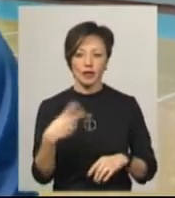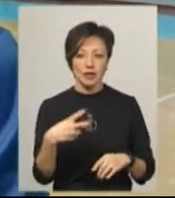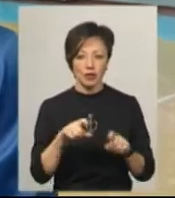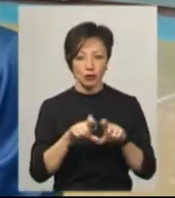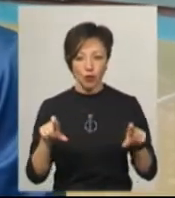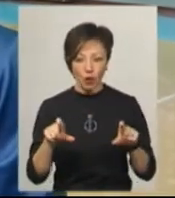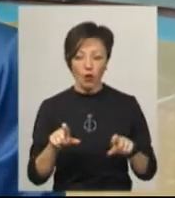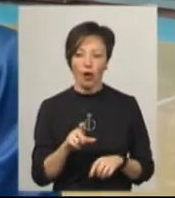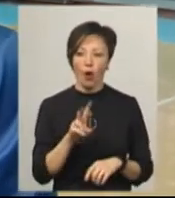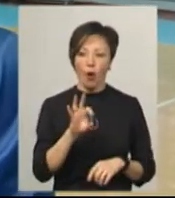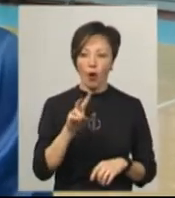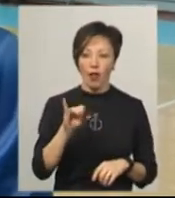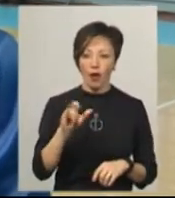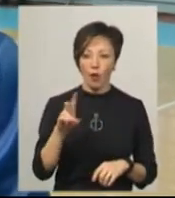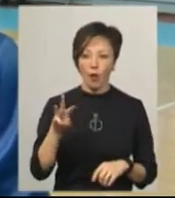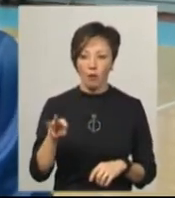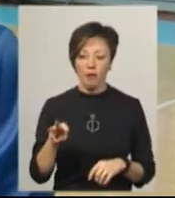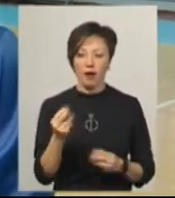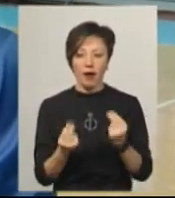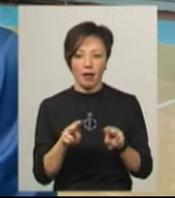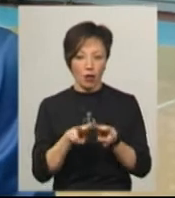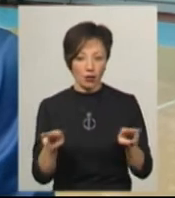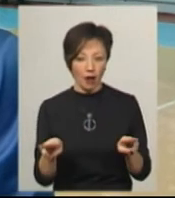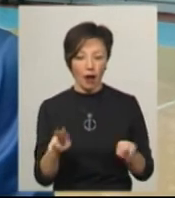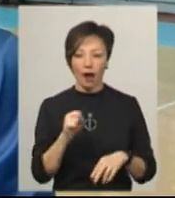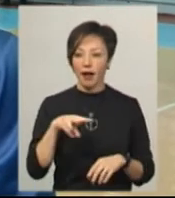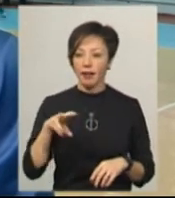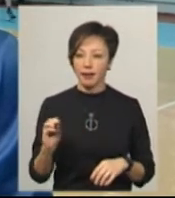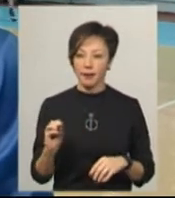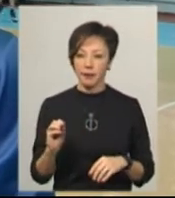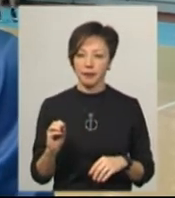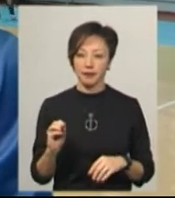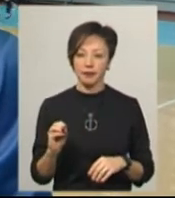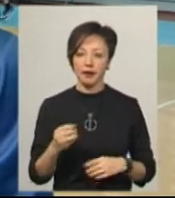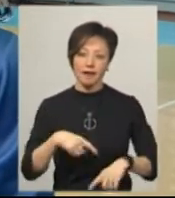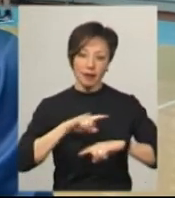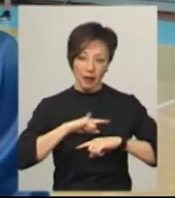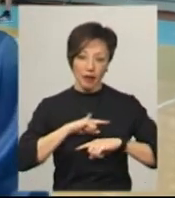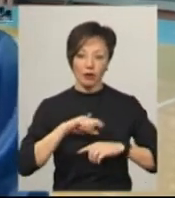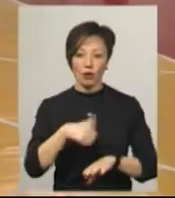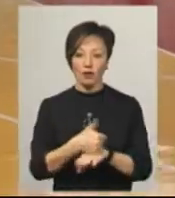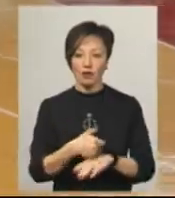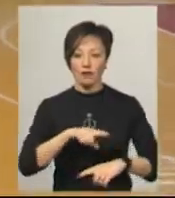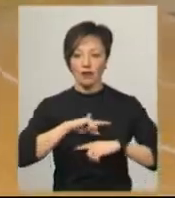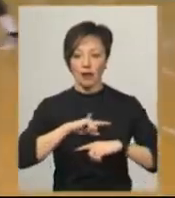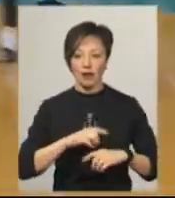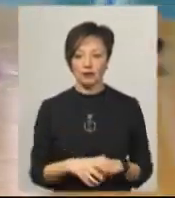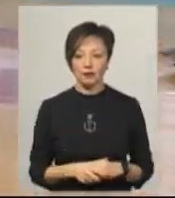-та школа, що колегів грали однаково. Але фінал, найголовніший фінал.